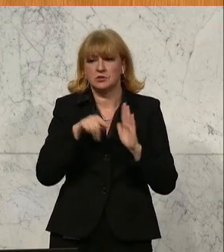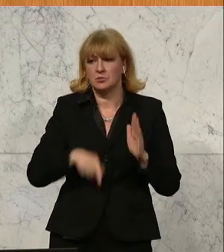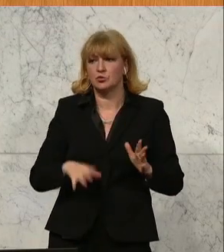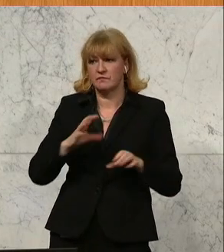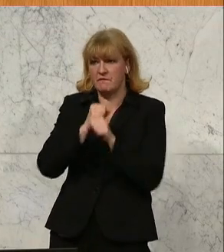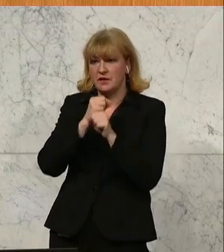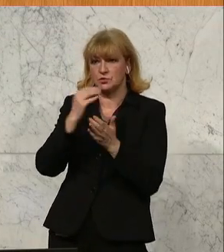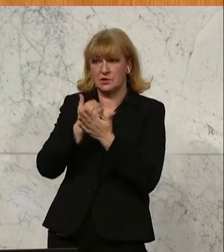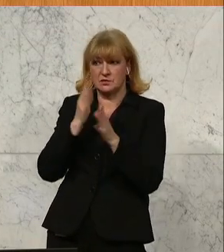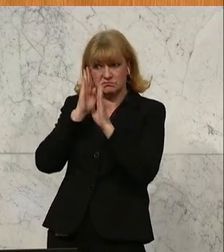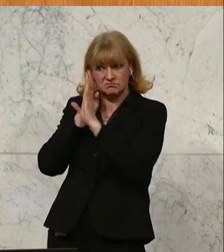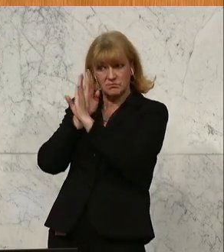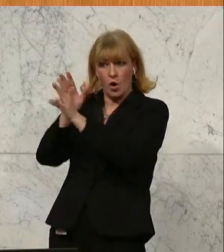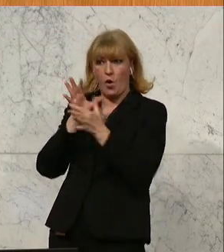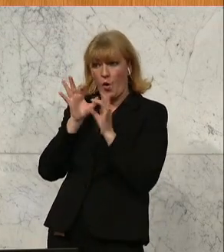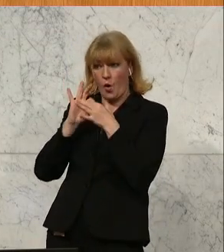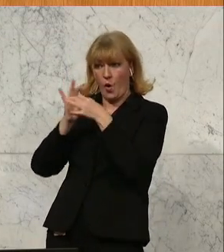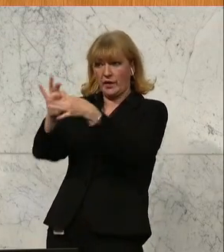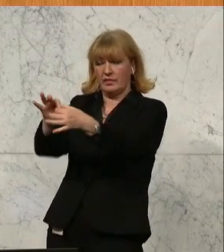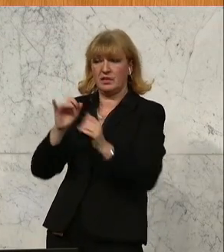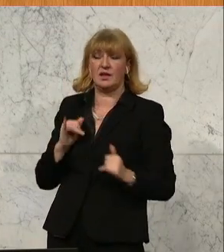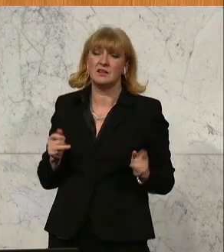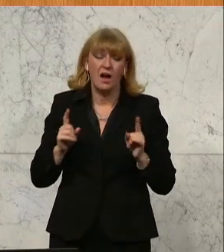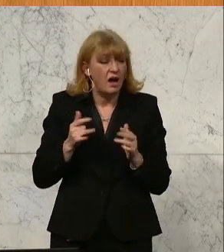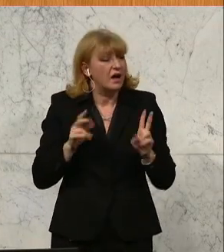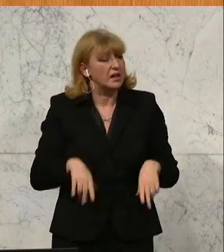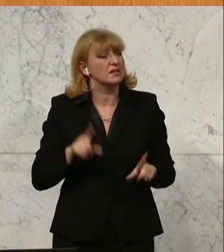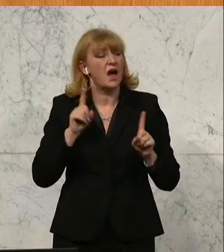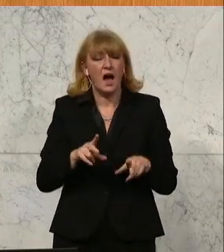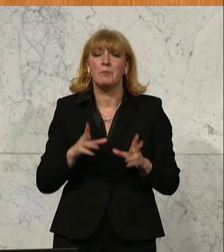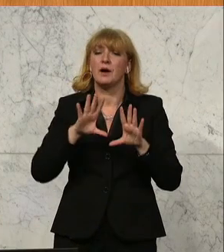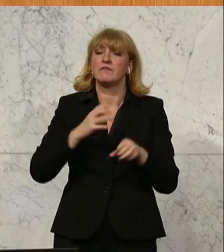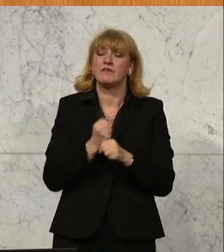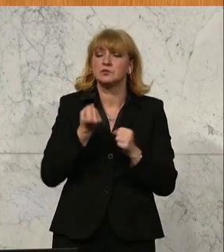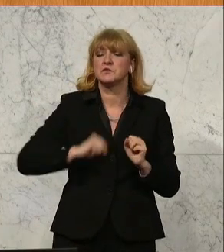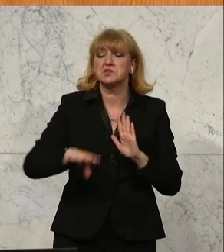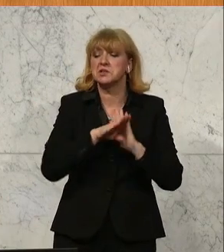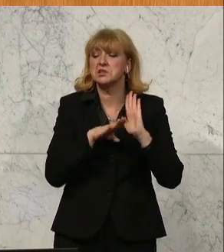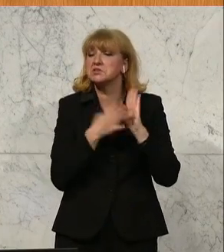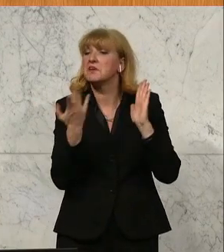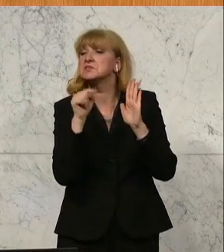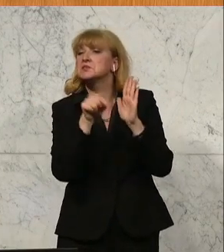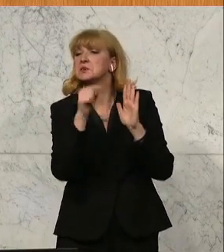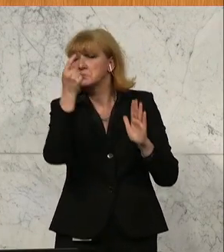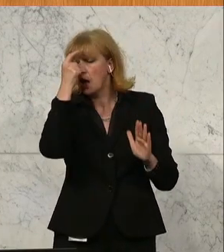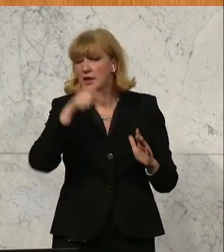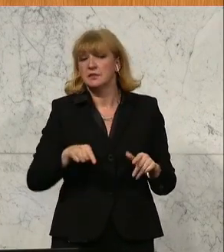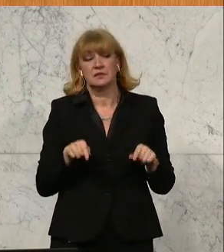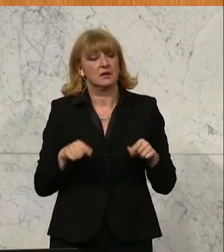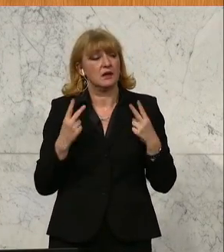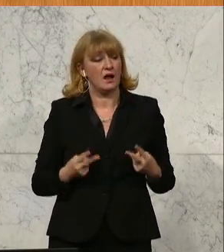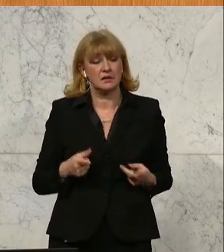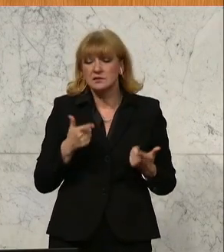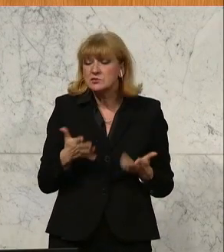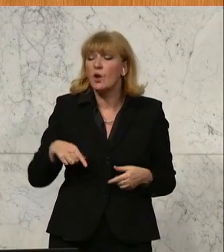orientieren. Und das ist ja vollkommen richtig. Das Problem ist nur, was ist denn mit verfassungswidrigen Gesetzen, die in Geltung sind? Sie